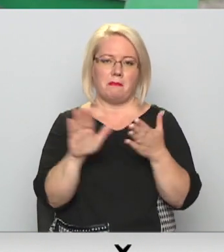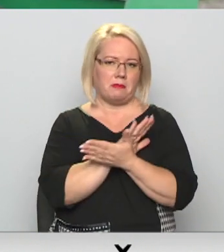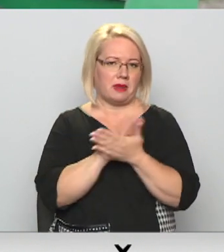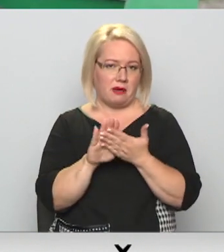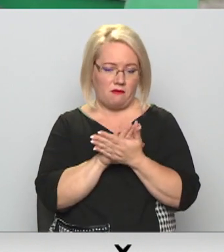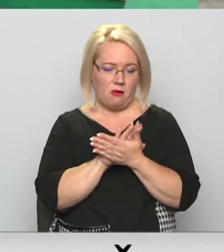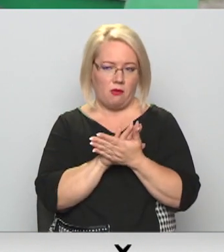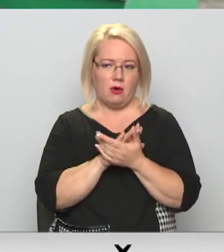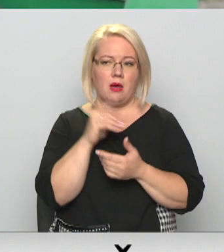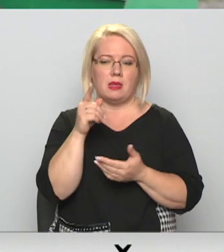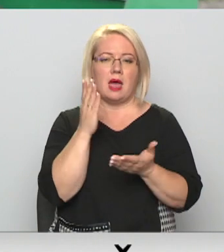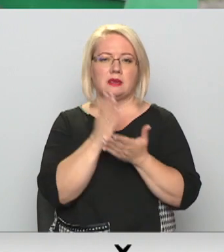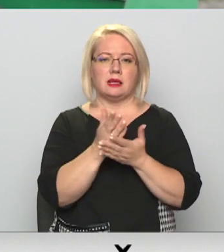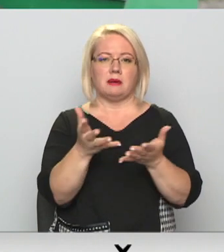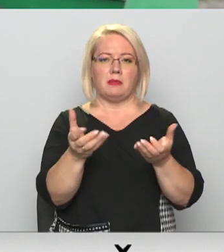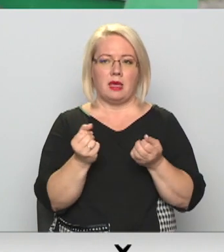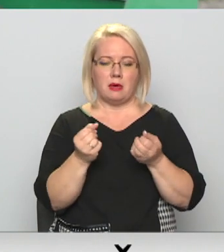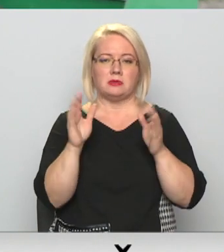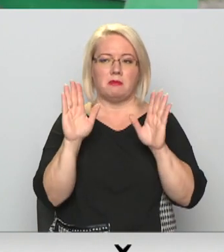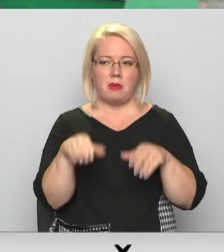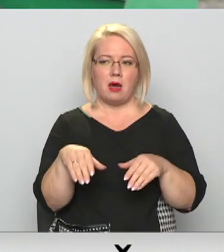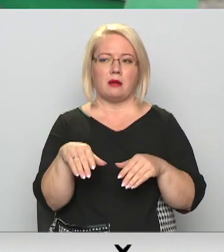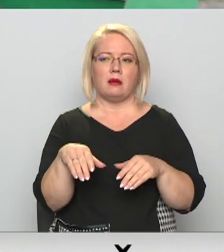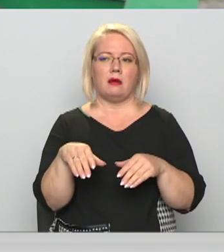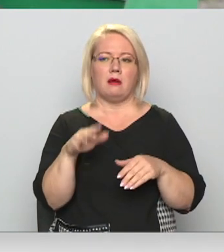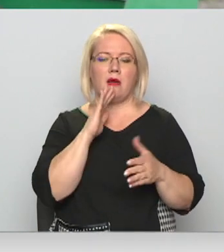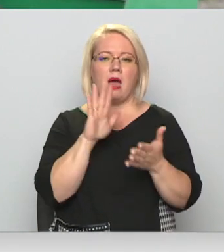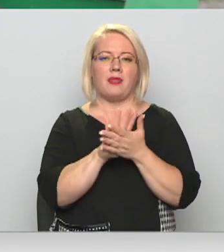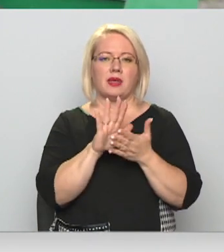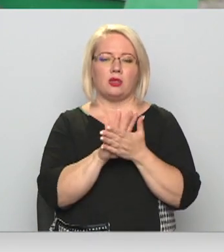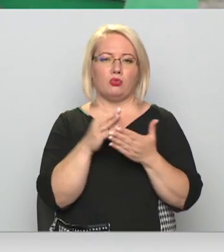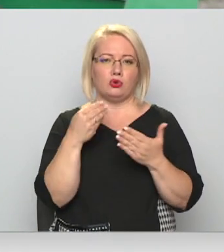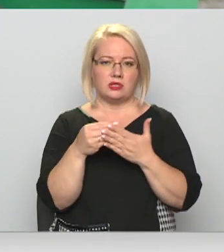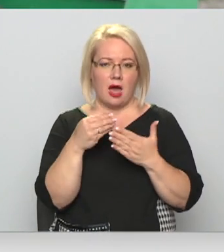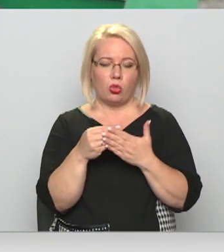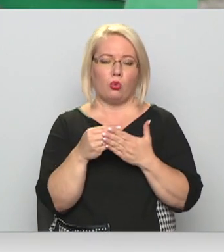bet tās tiks pieņemts par atkritumu cenu.